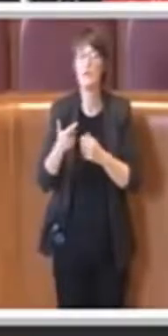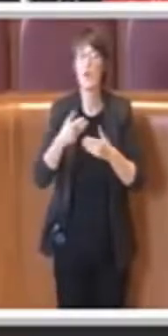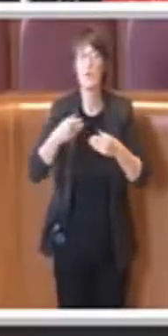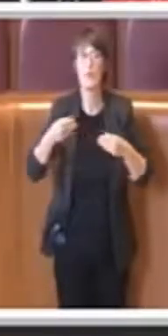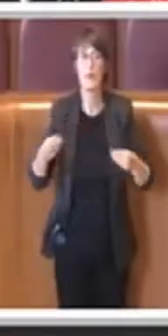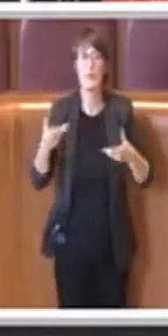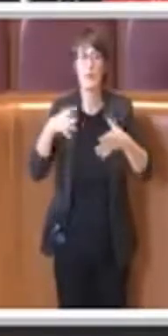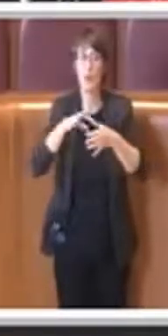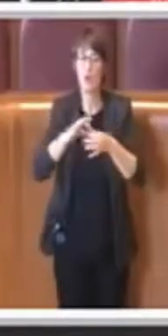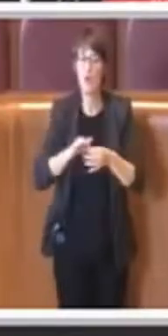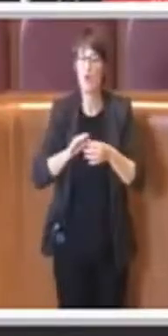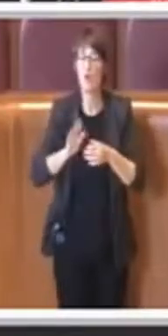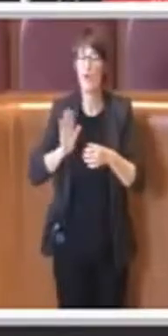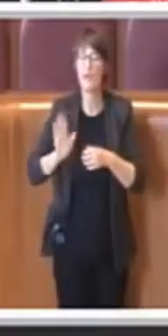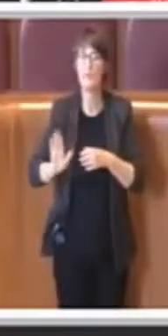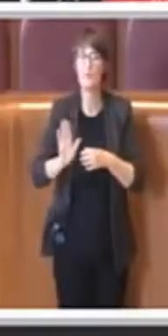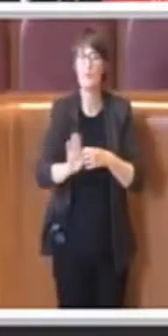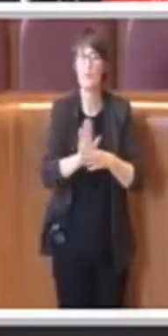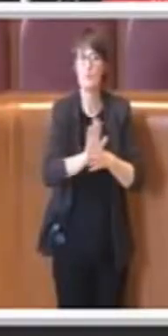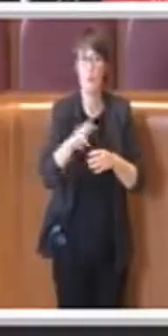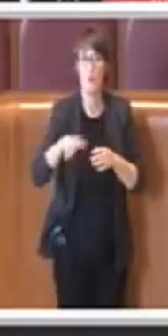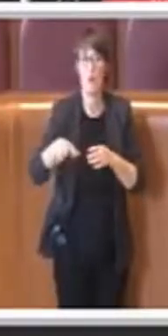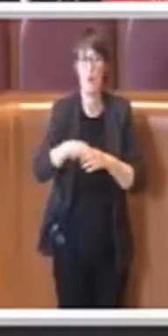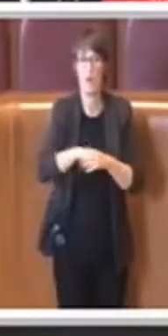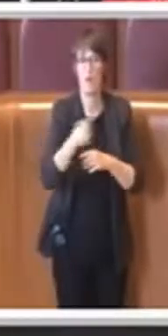il test unico degli enti locali.